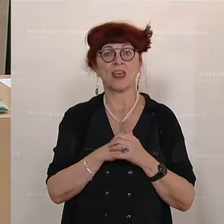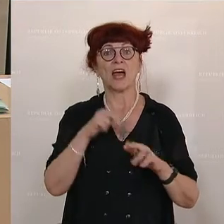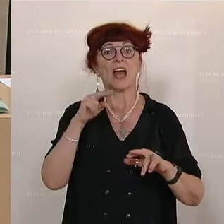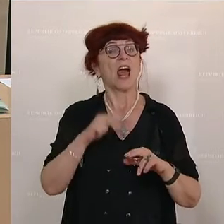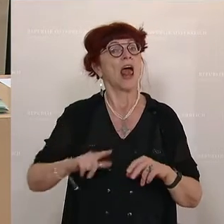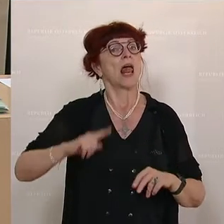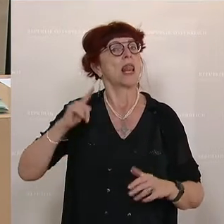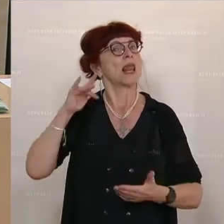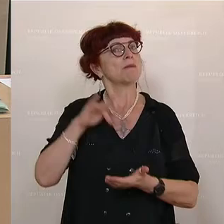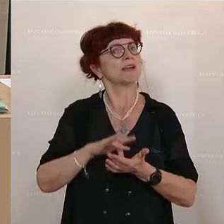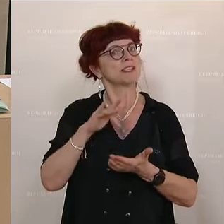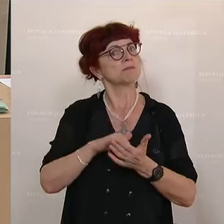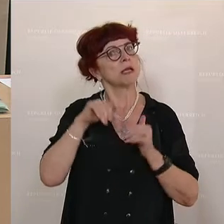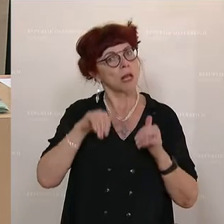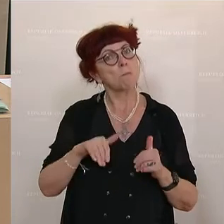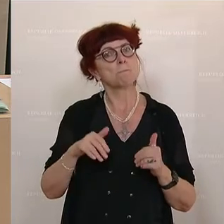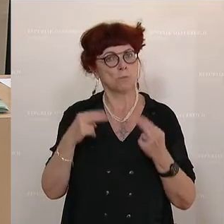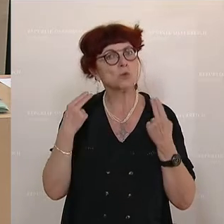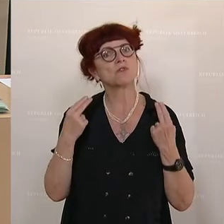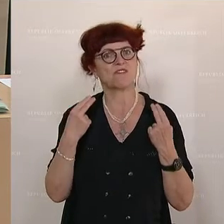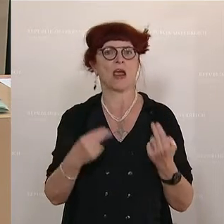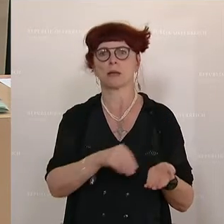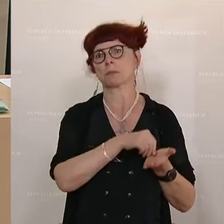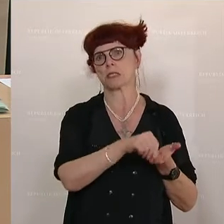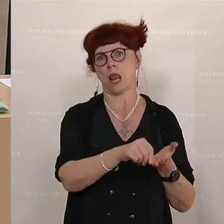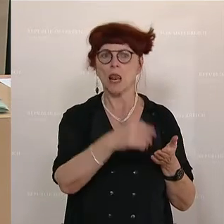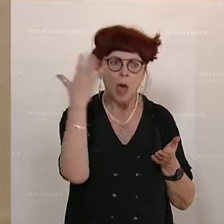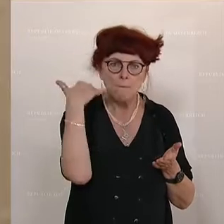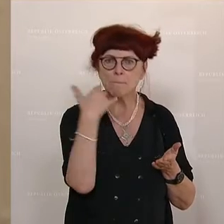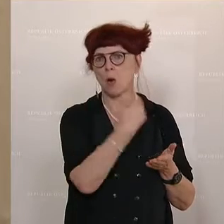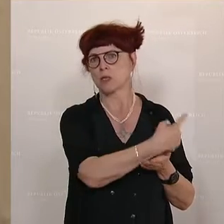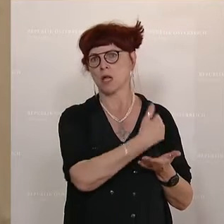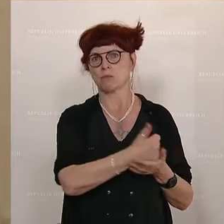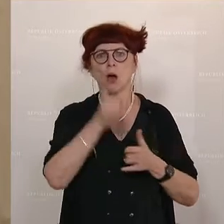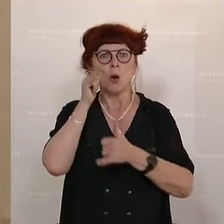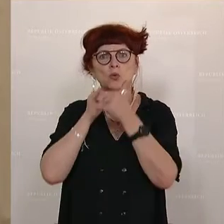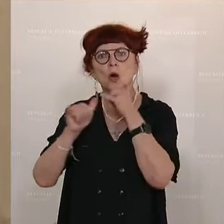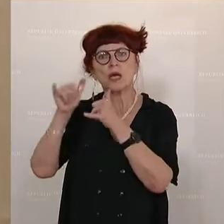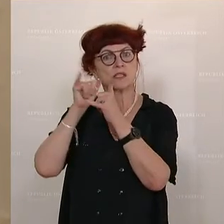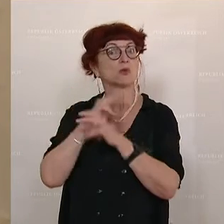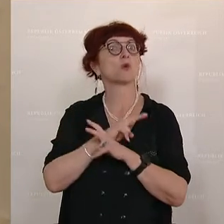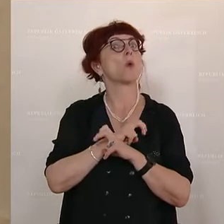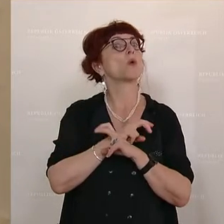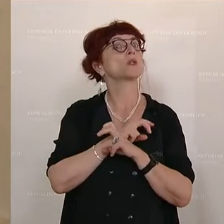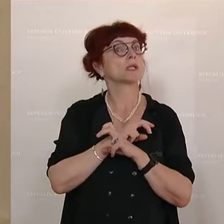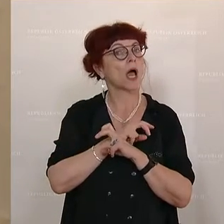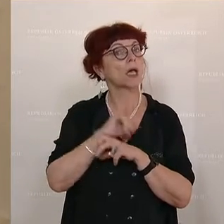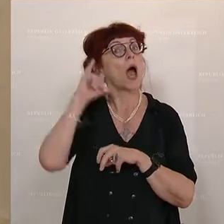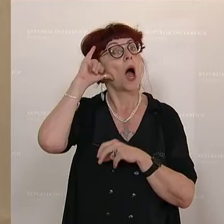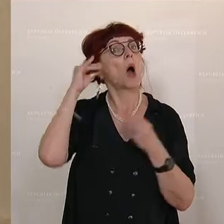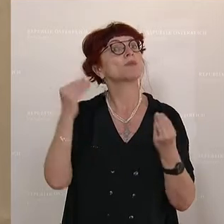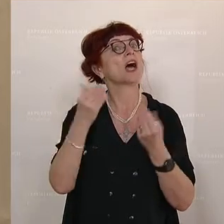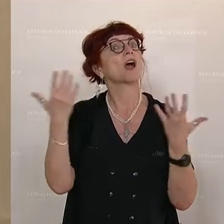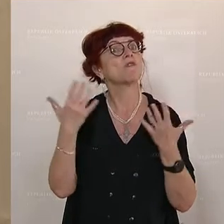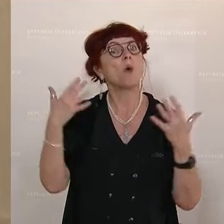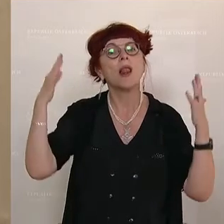Lebensmittel muss uns was wert sein, der Bauer muss uns was wert sein. Der Tourismus in Österreich findet hauptsächlich in den